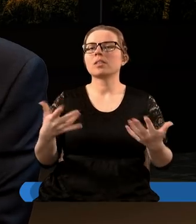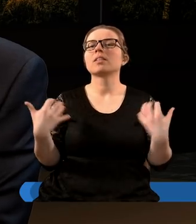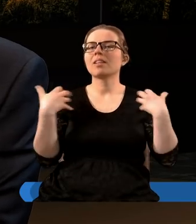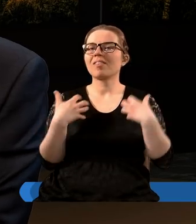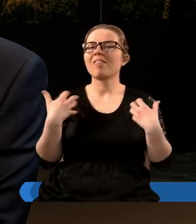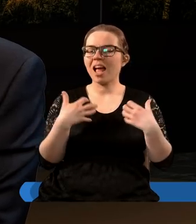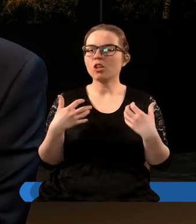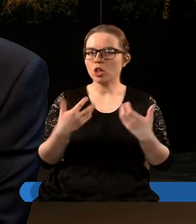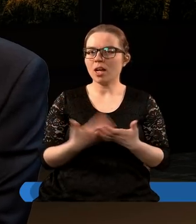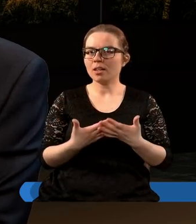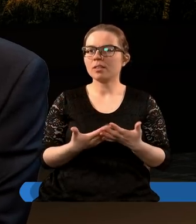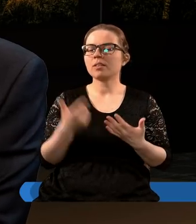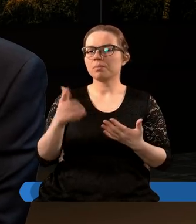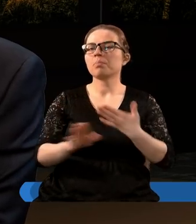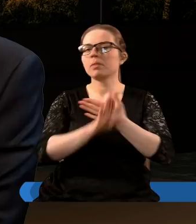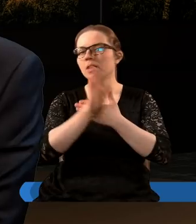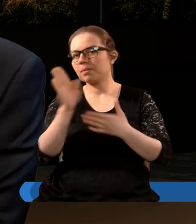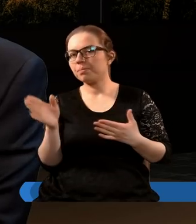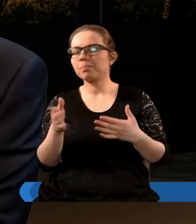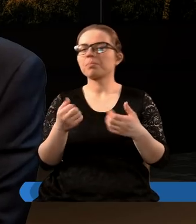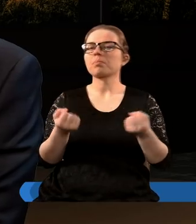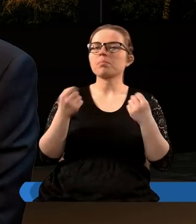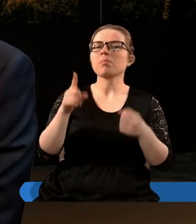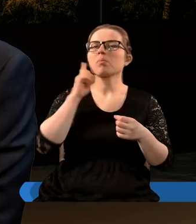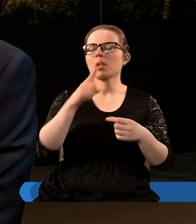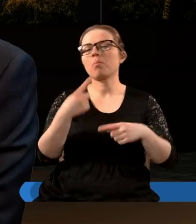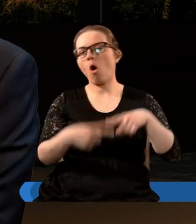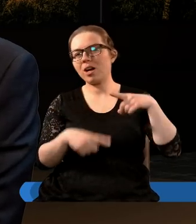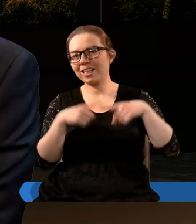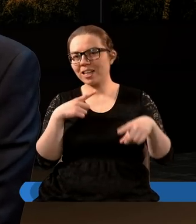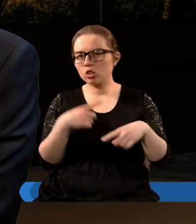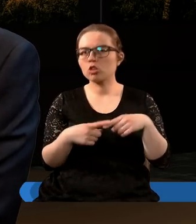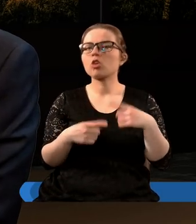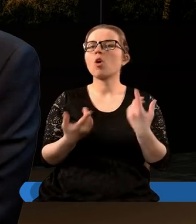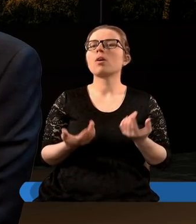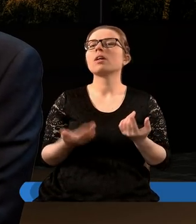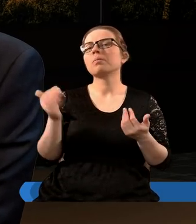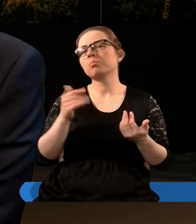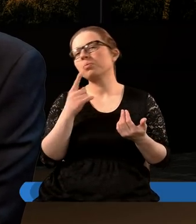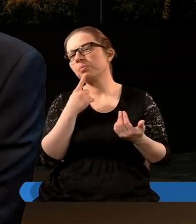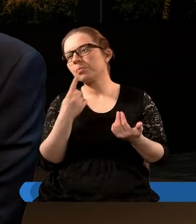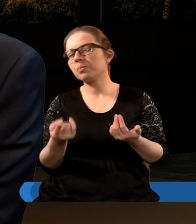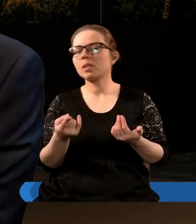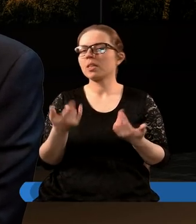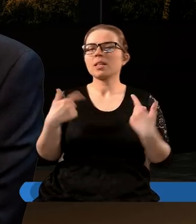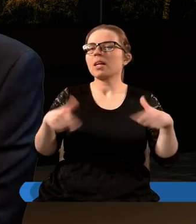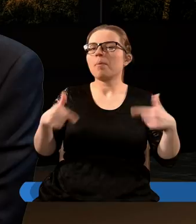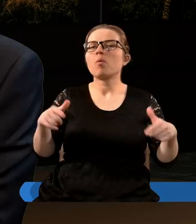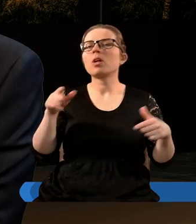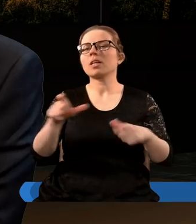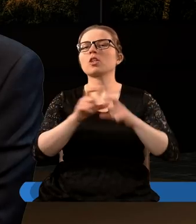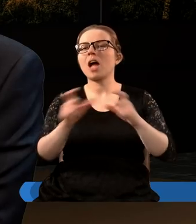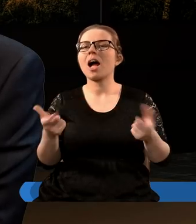zwierzę przedstawia siłę polityczną, to możemy powiedzieć, no nie było takiego